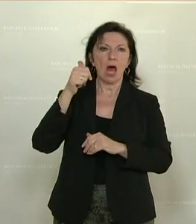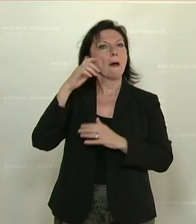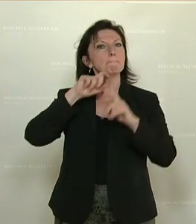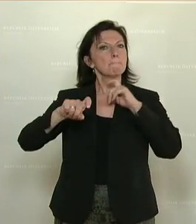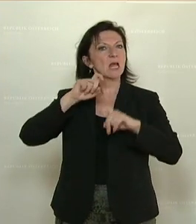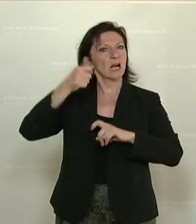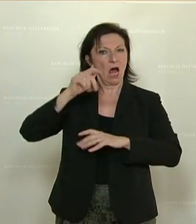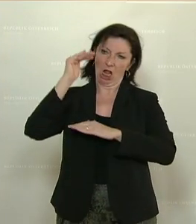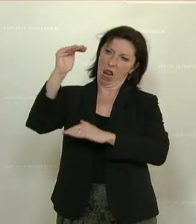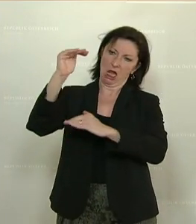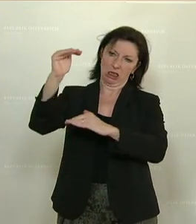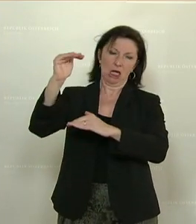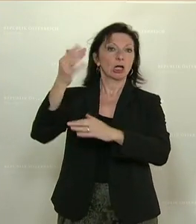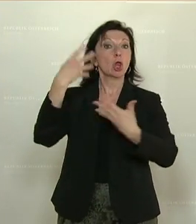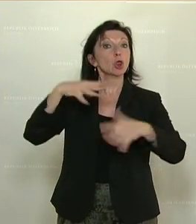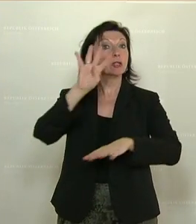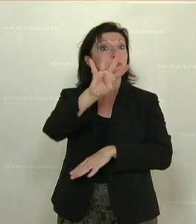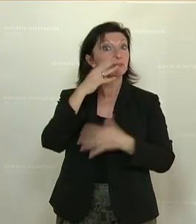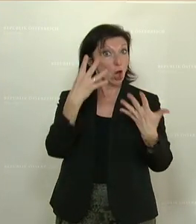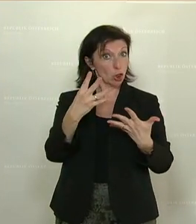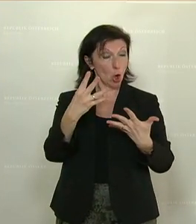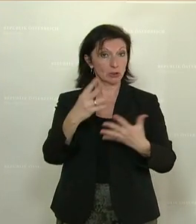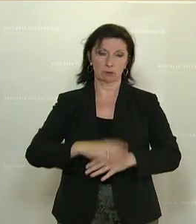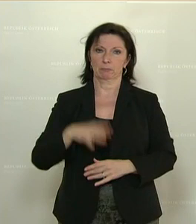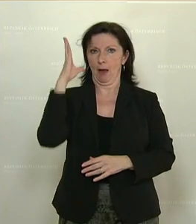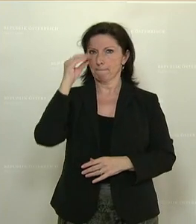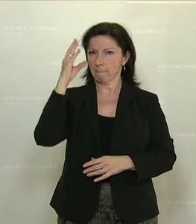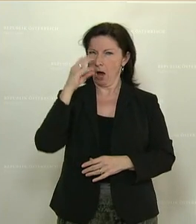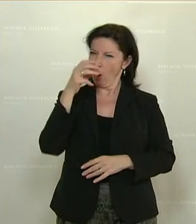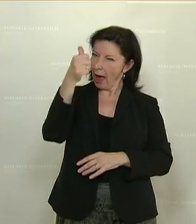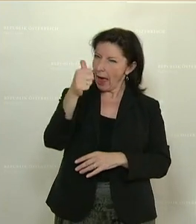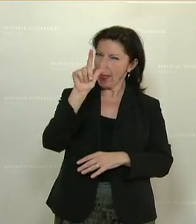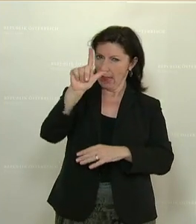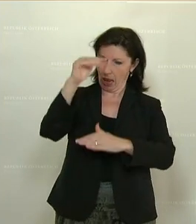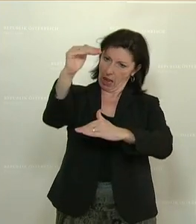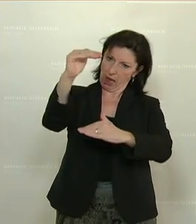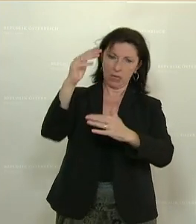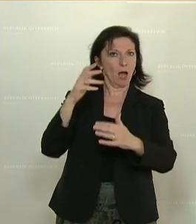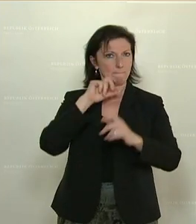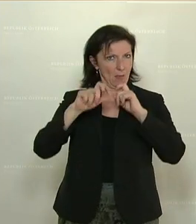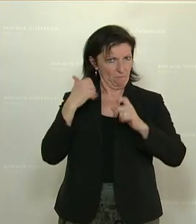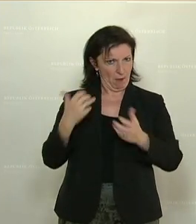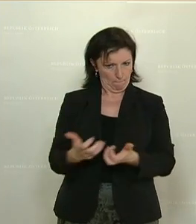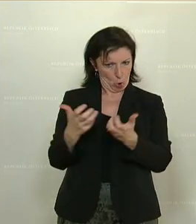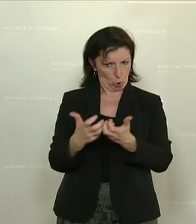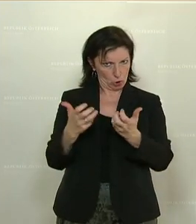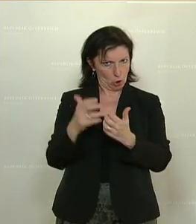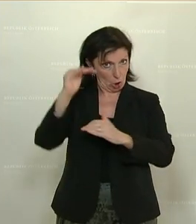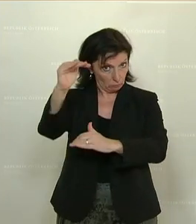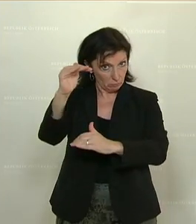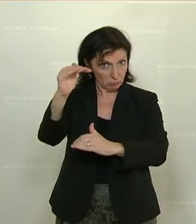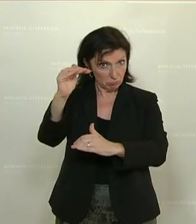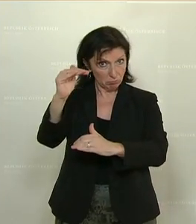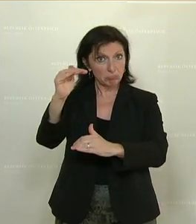dann kann man sagen, 1994 konnte sich ein Landwirt für einen Liter produzierter Milch noch drei